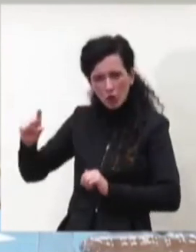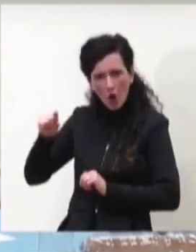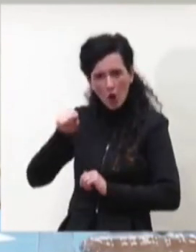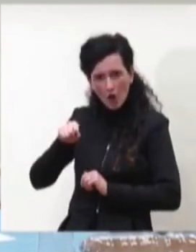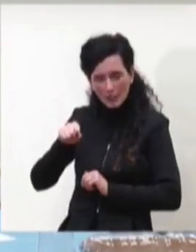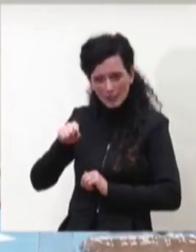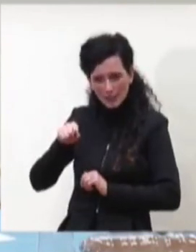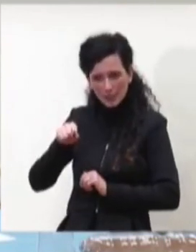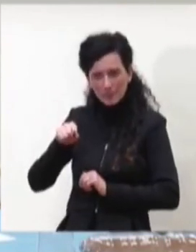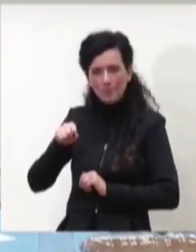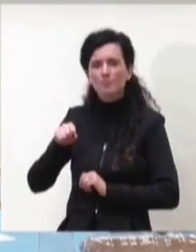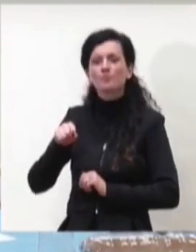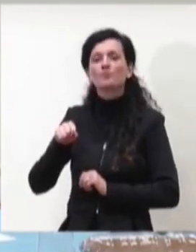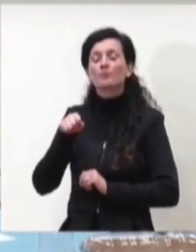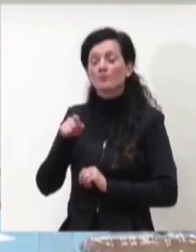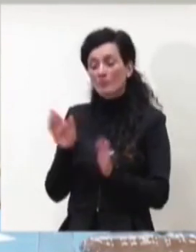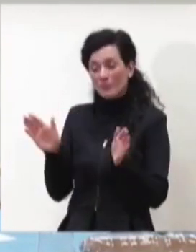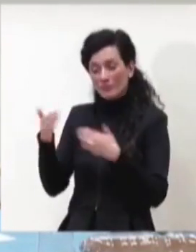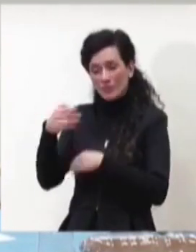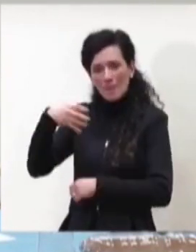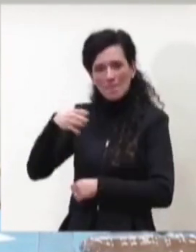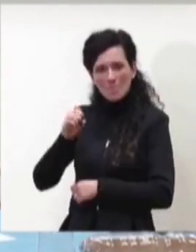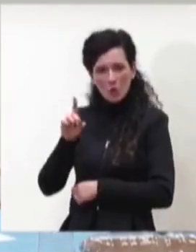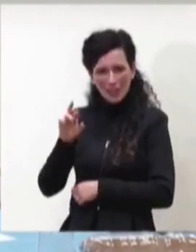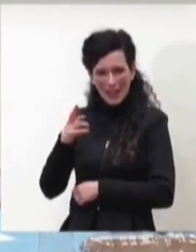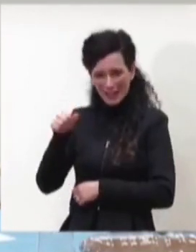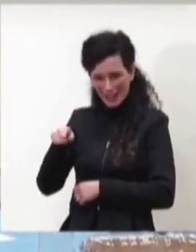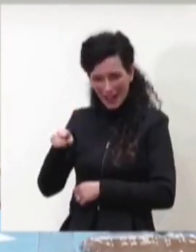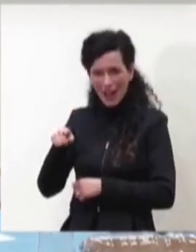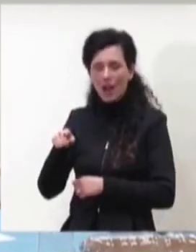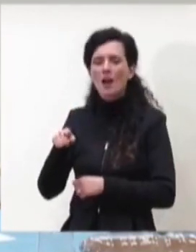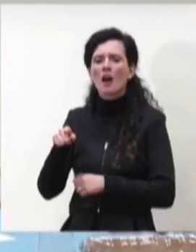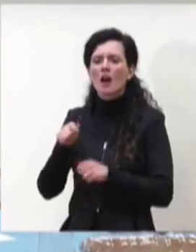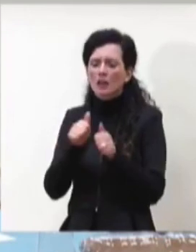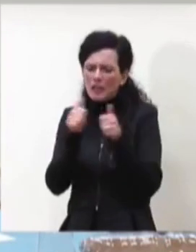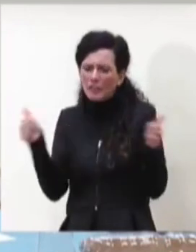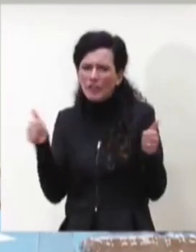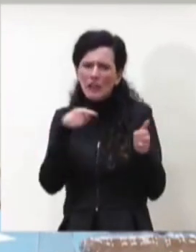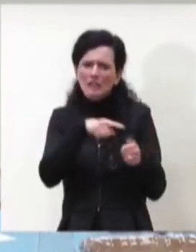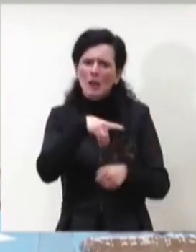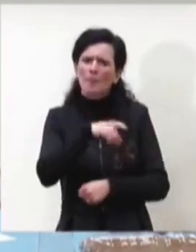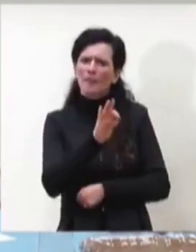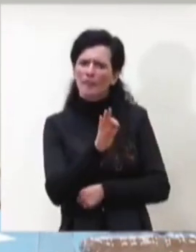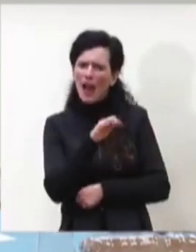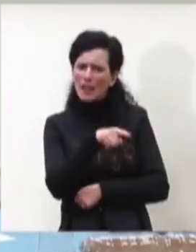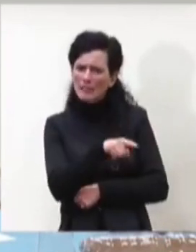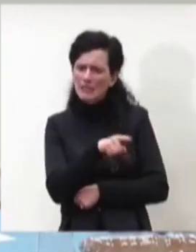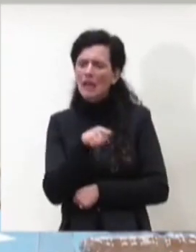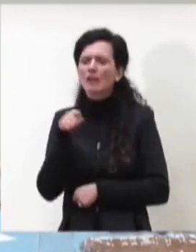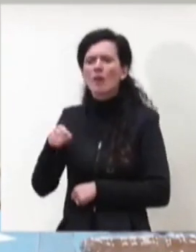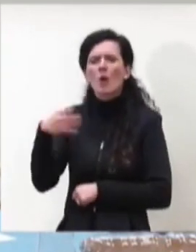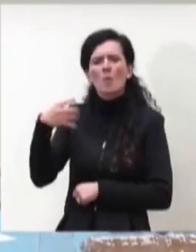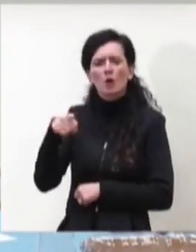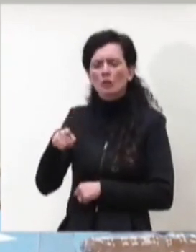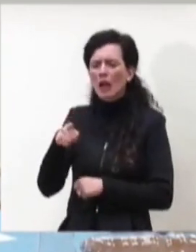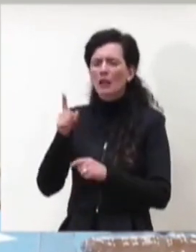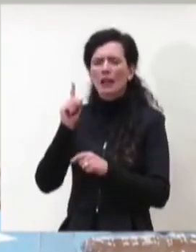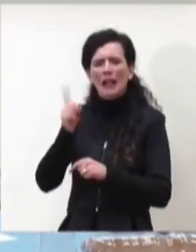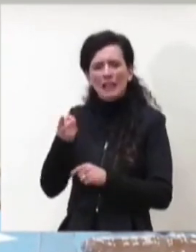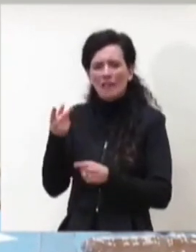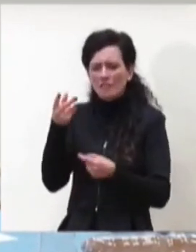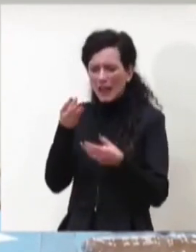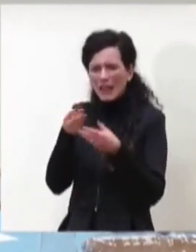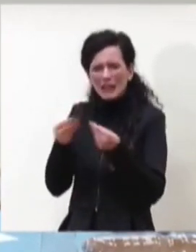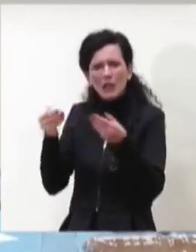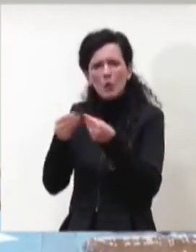rispetto al vaccino Pfizer è che non necessita di essere diluito. Per